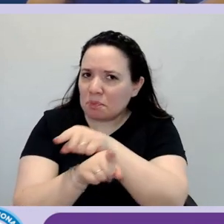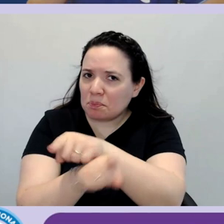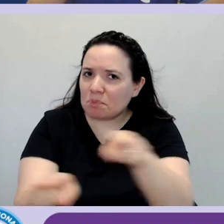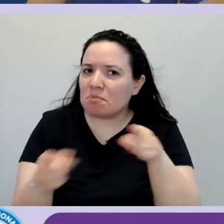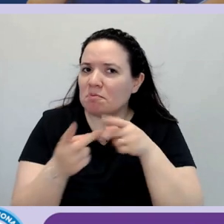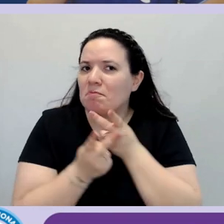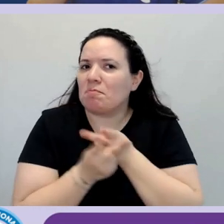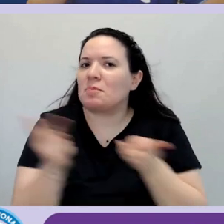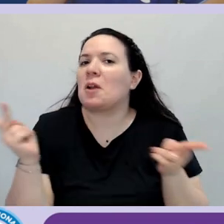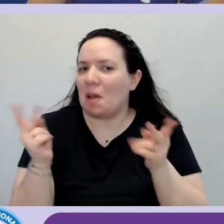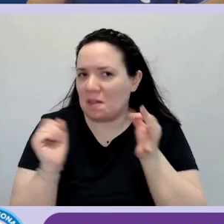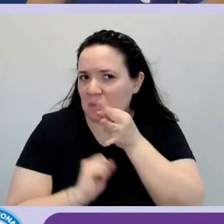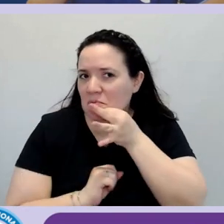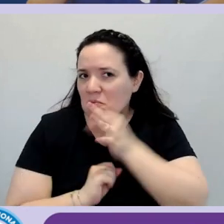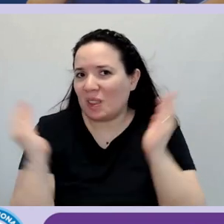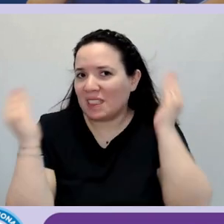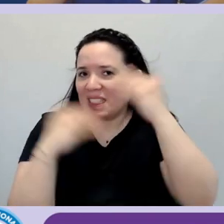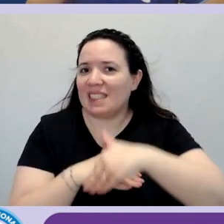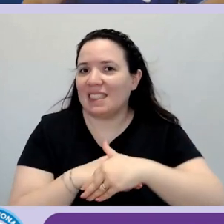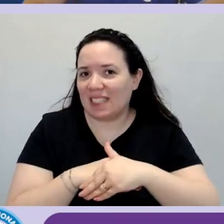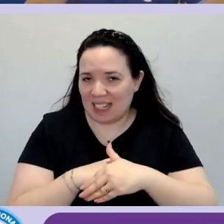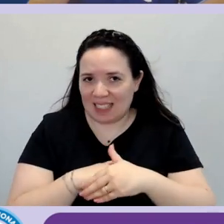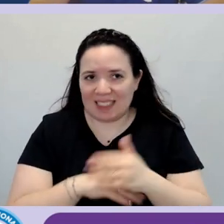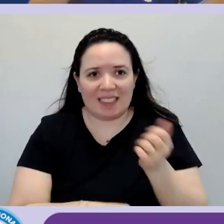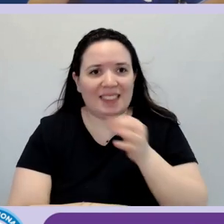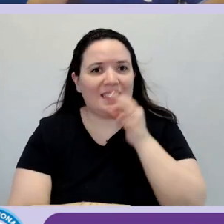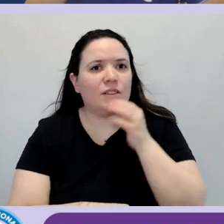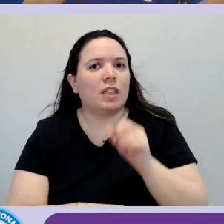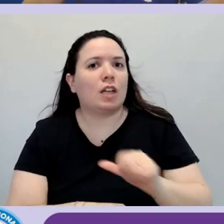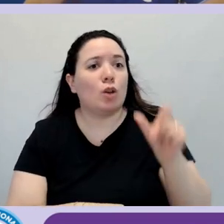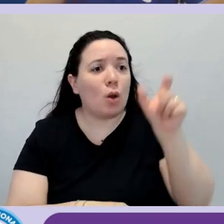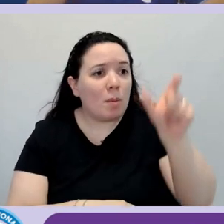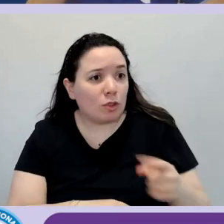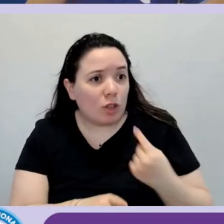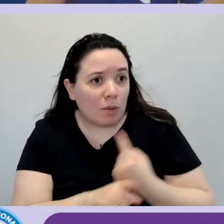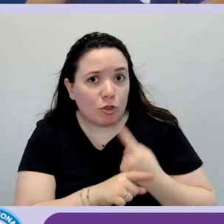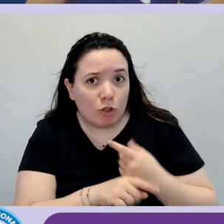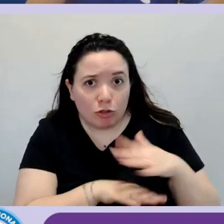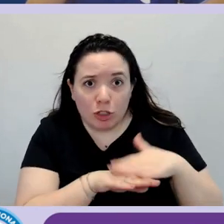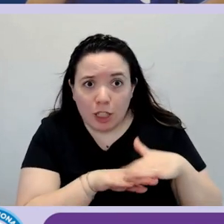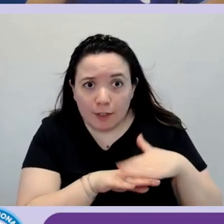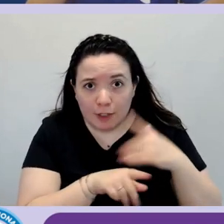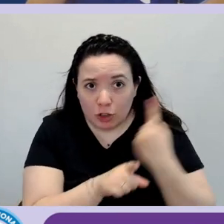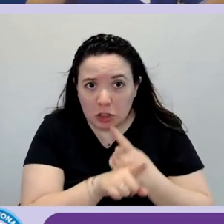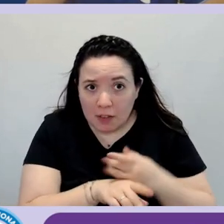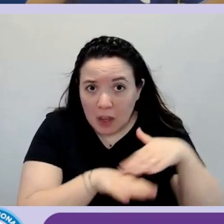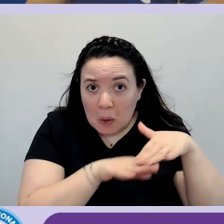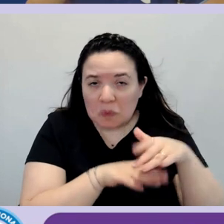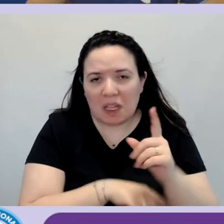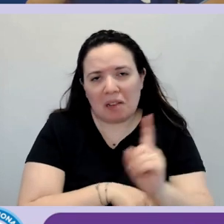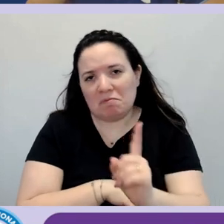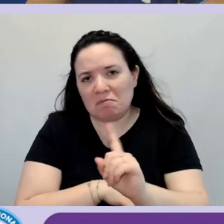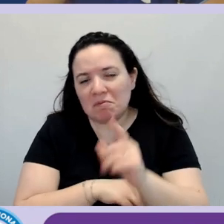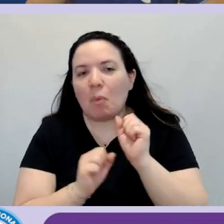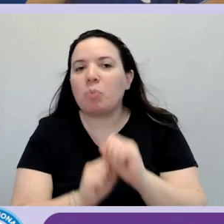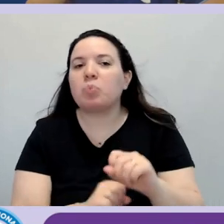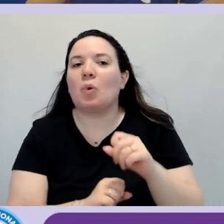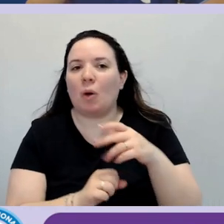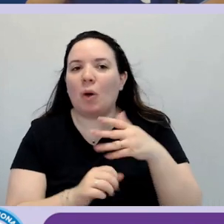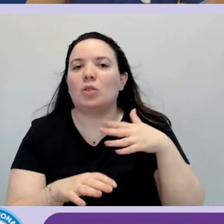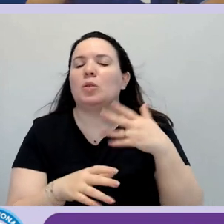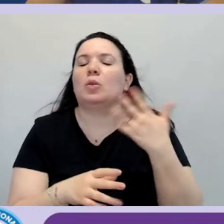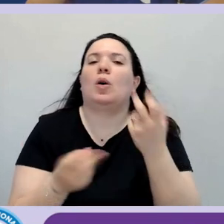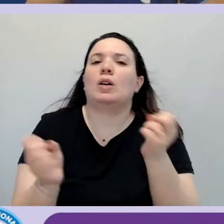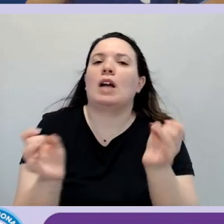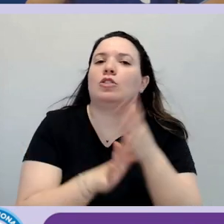solo l'utente no che necessita del servizio ma anche per conoscere come vengono realizzati questi